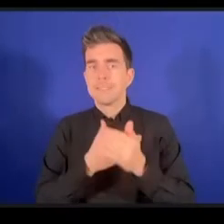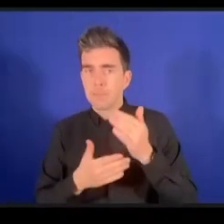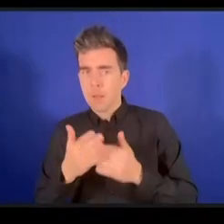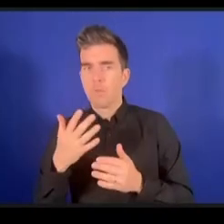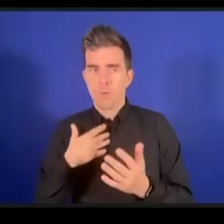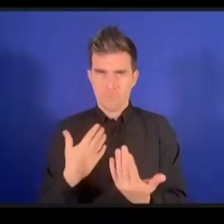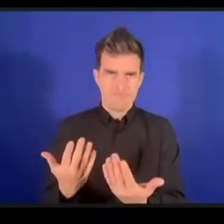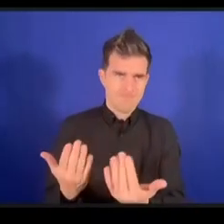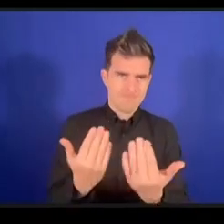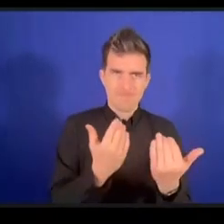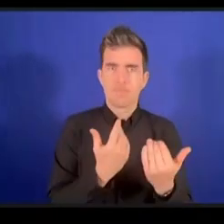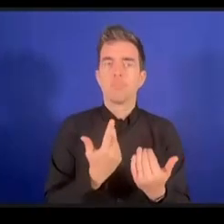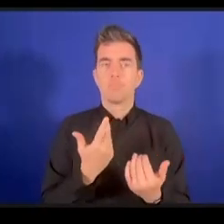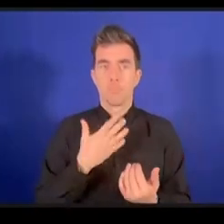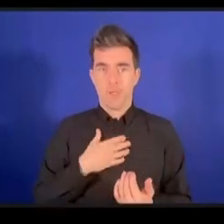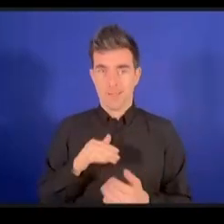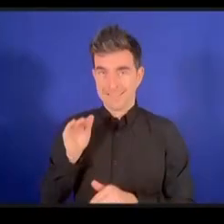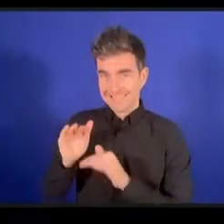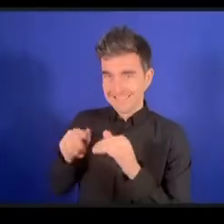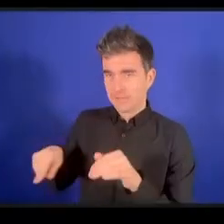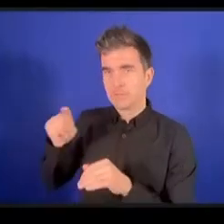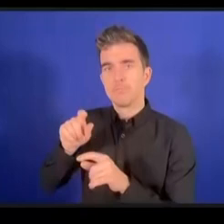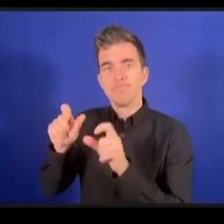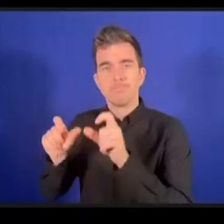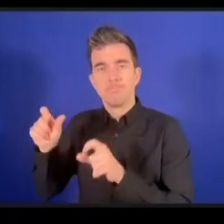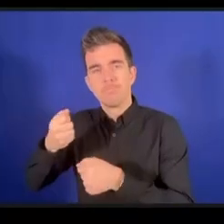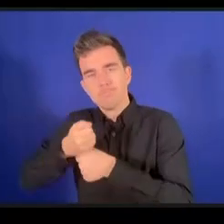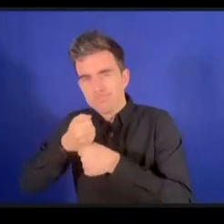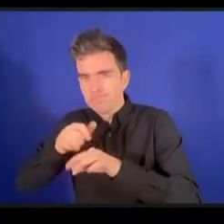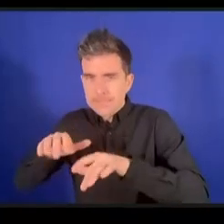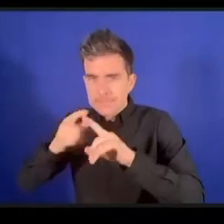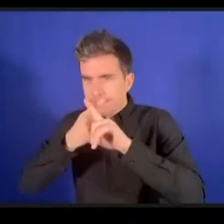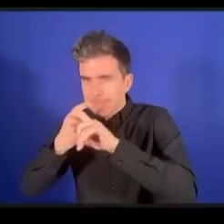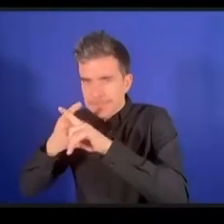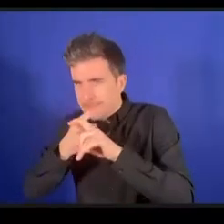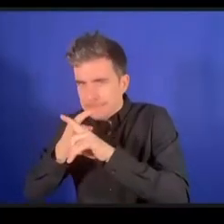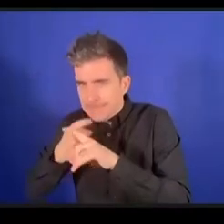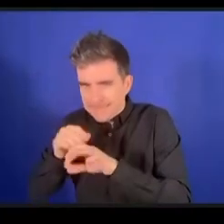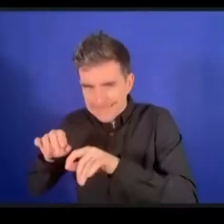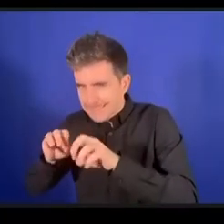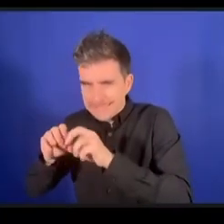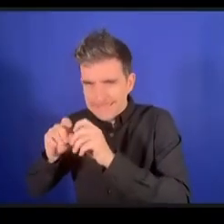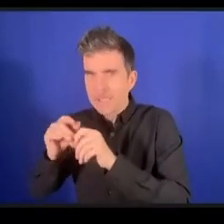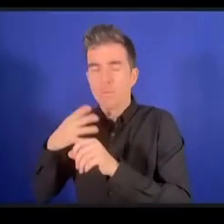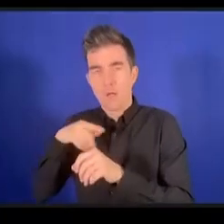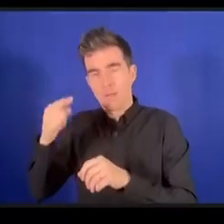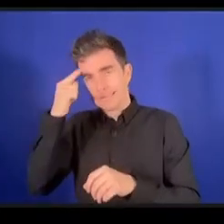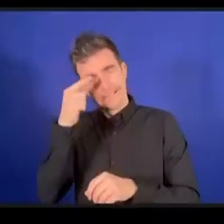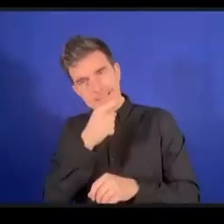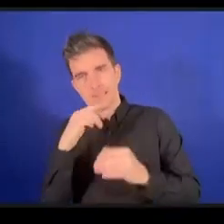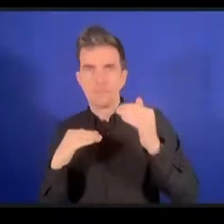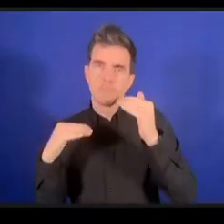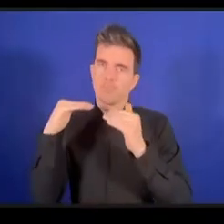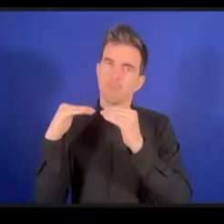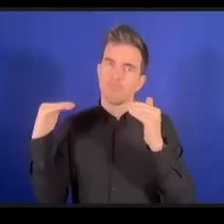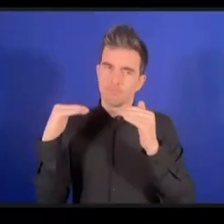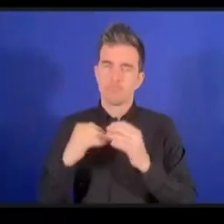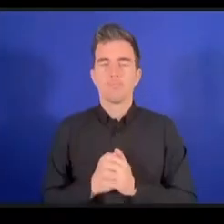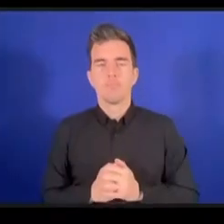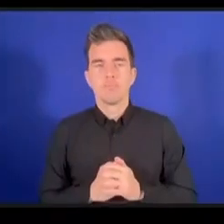الرقمية التطبيقات على الهاتف إلى آخره شكرا بن سيرف نحن طبعا